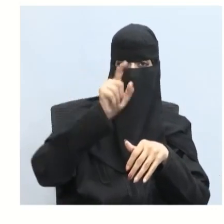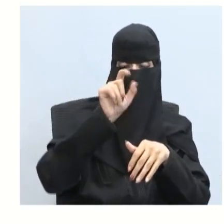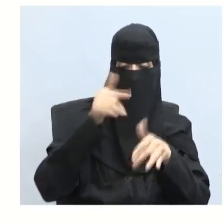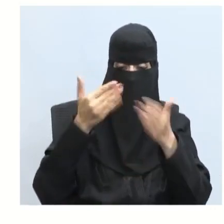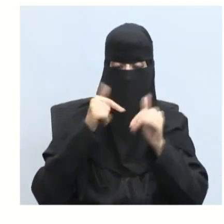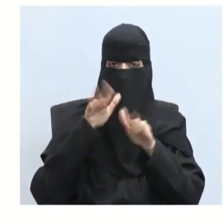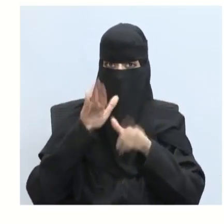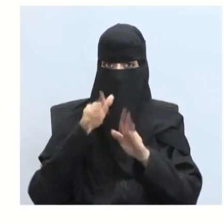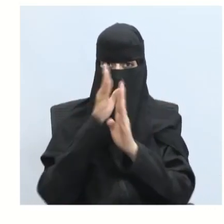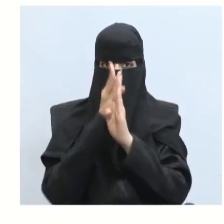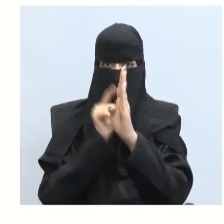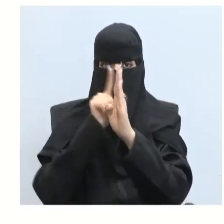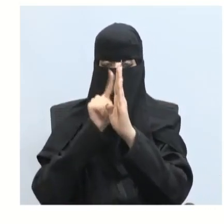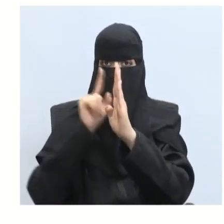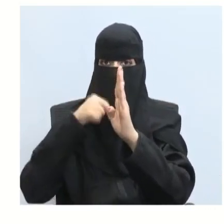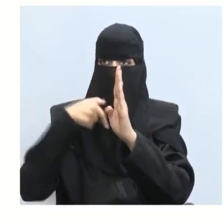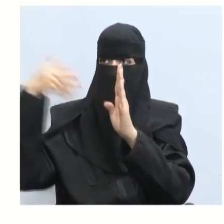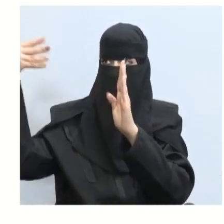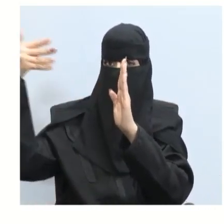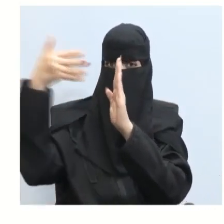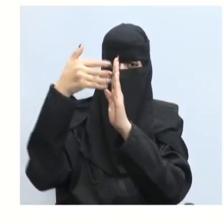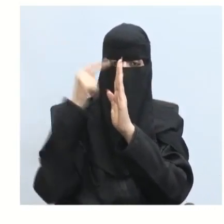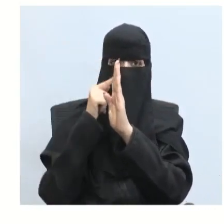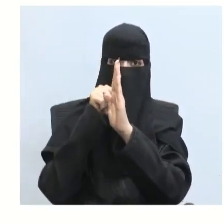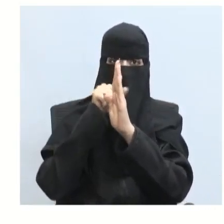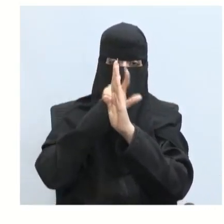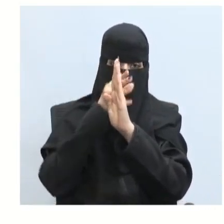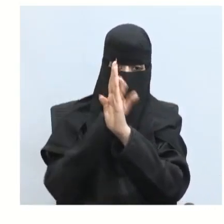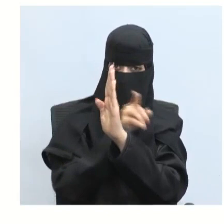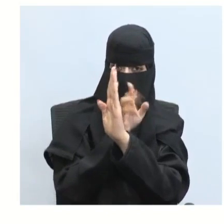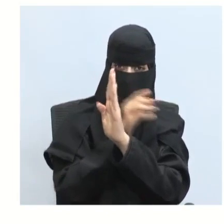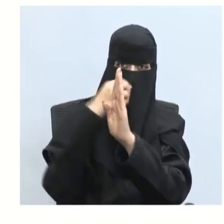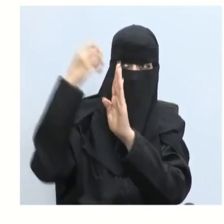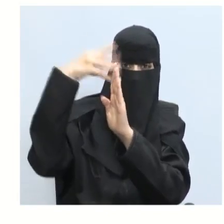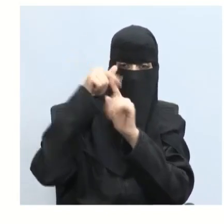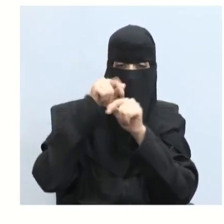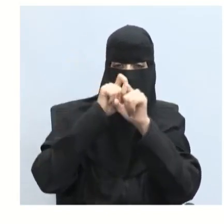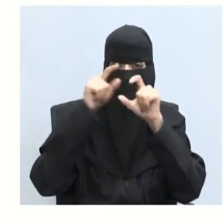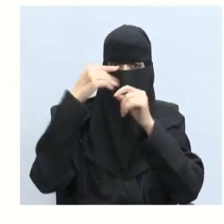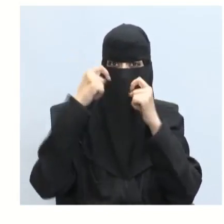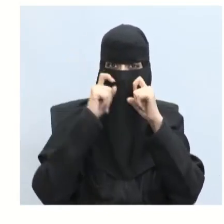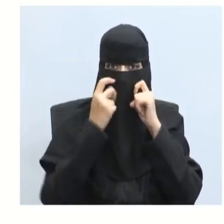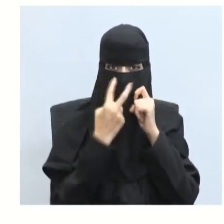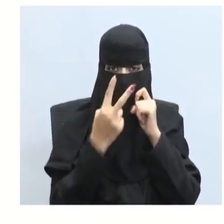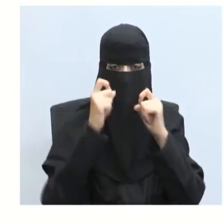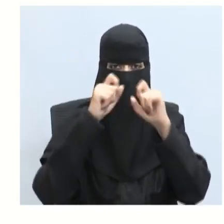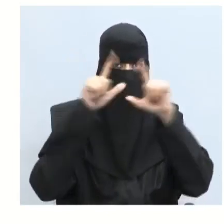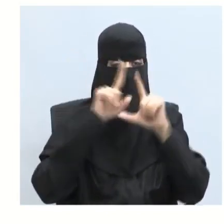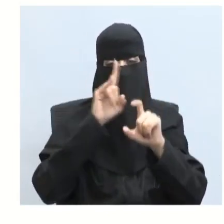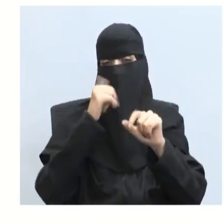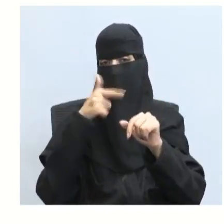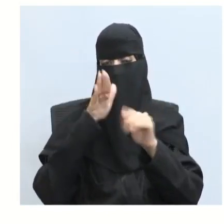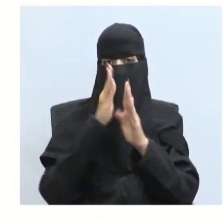ينفذ الضوء من خلاله لكن لا يسمح برؤية الأجسام بوضوح أحسنت أطلقنا عليه مسمى